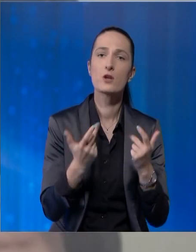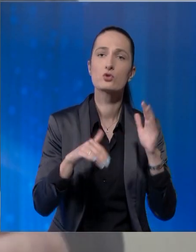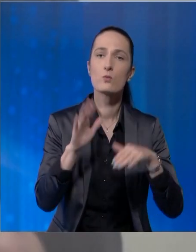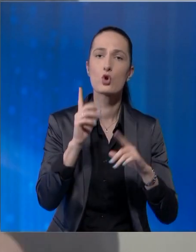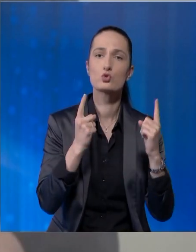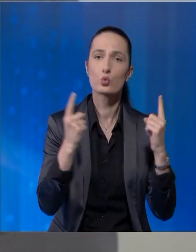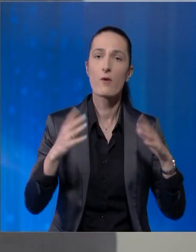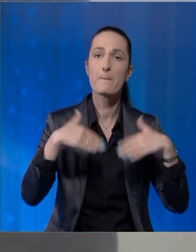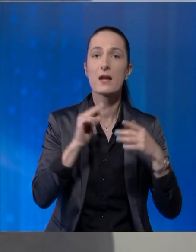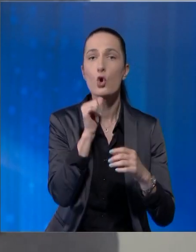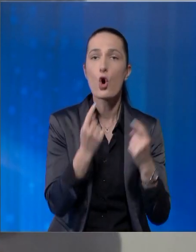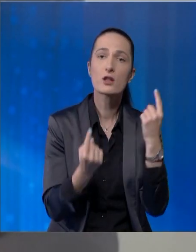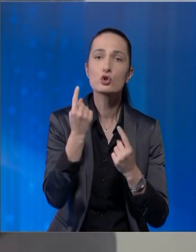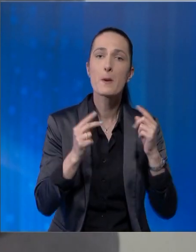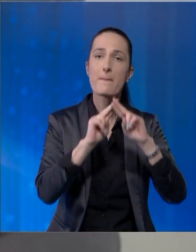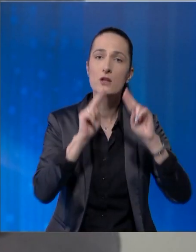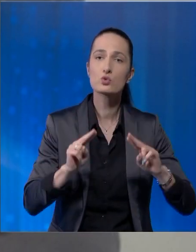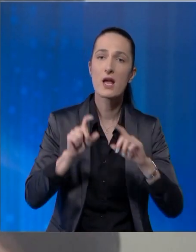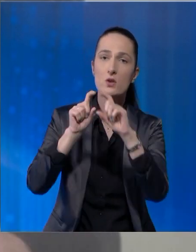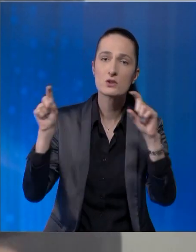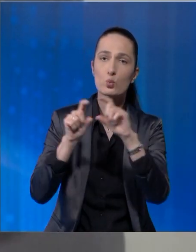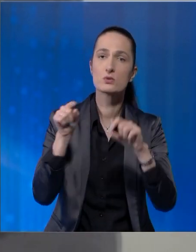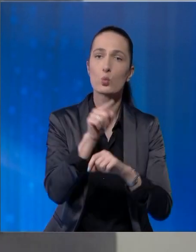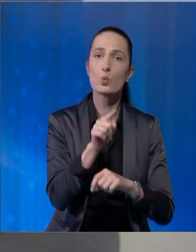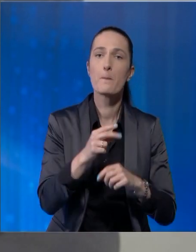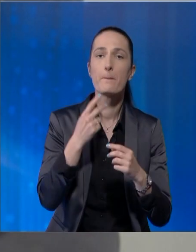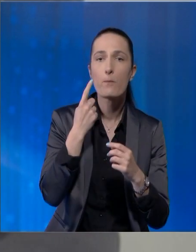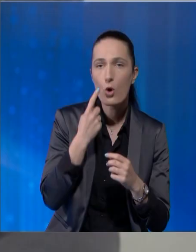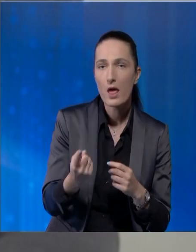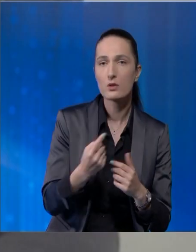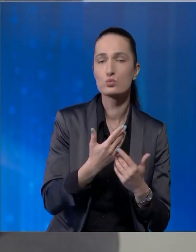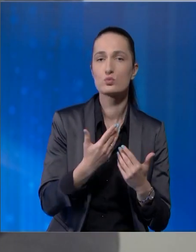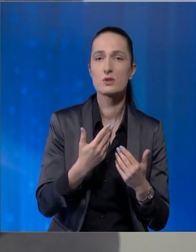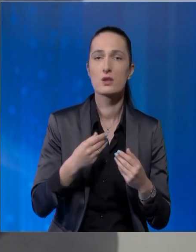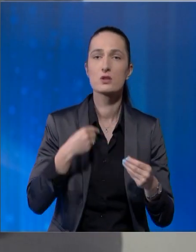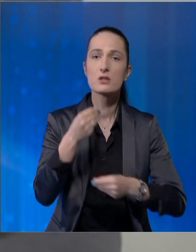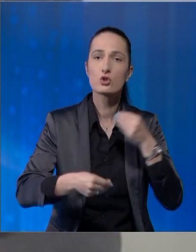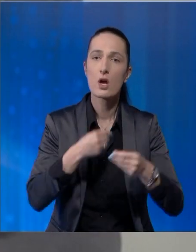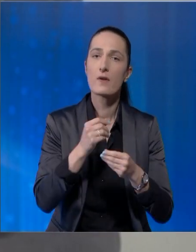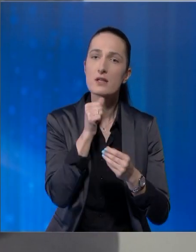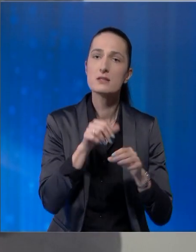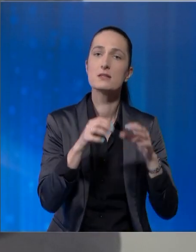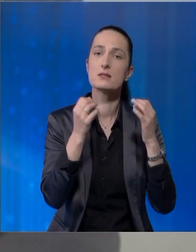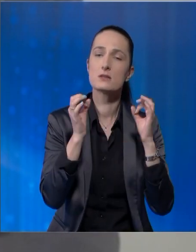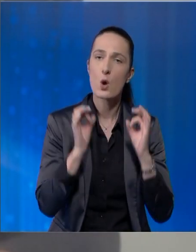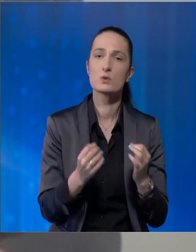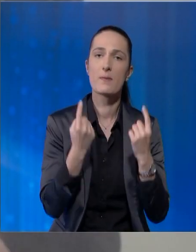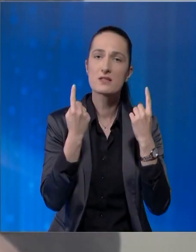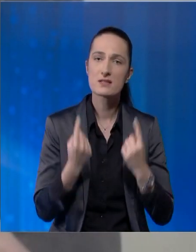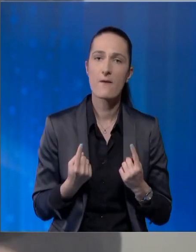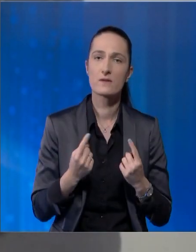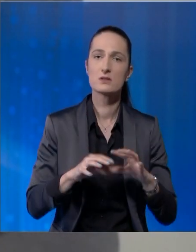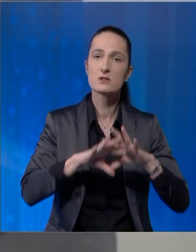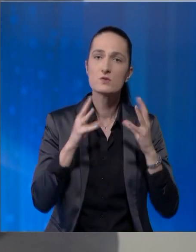sudova, pa i određene međunarodne institucije i tako dalje su u tom pogledu se izjašnjavale i zauzimale stav,